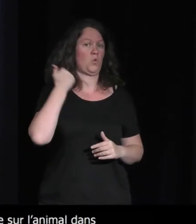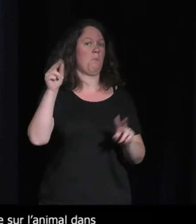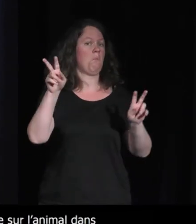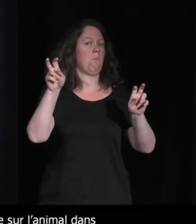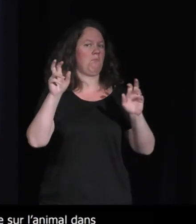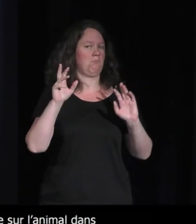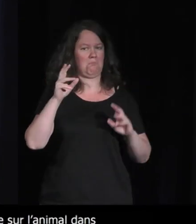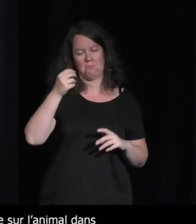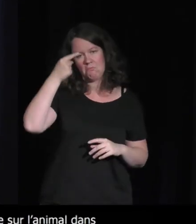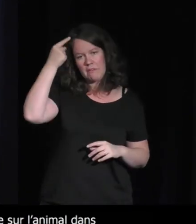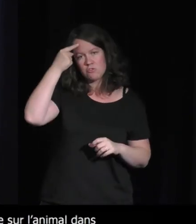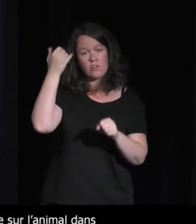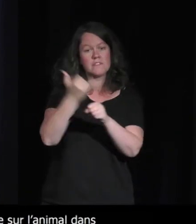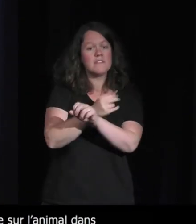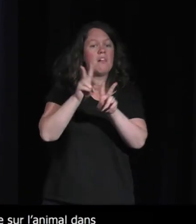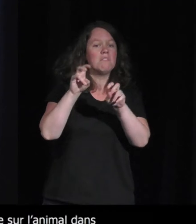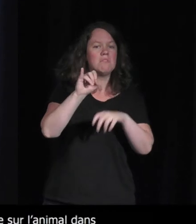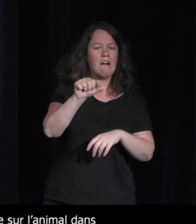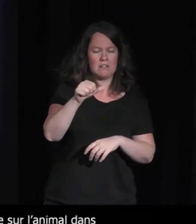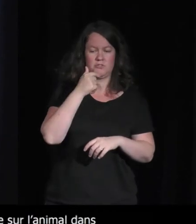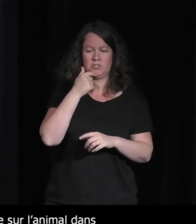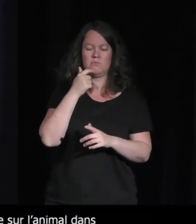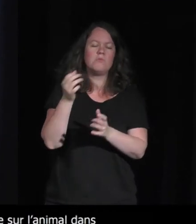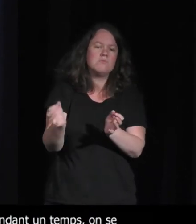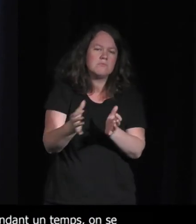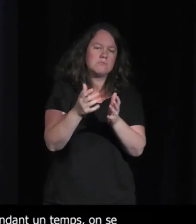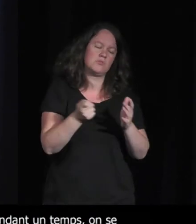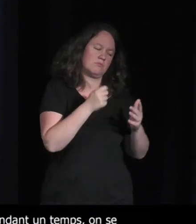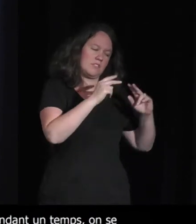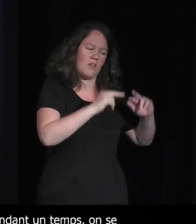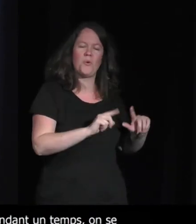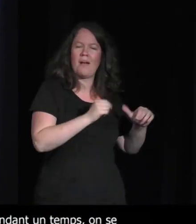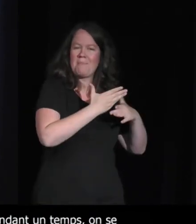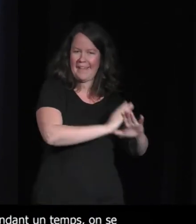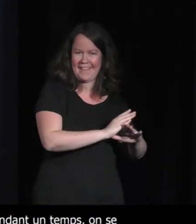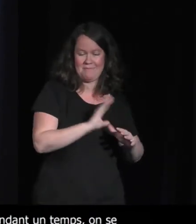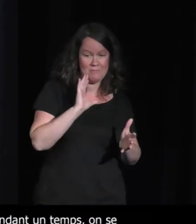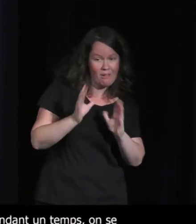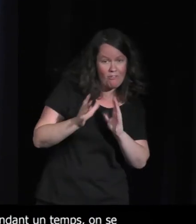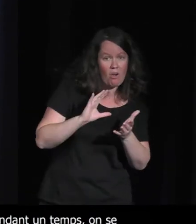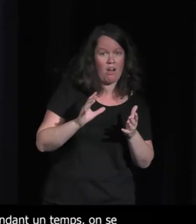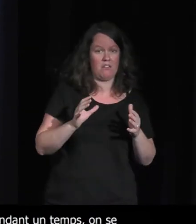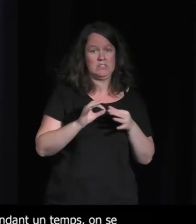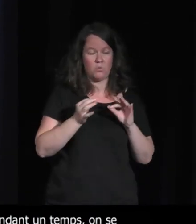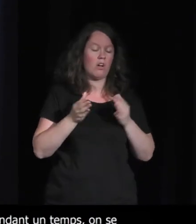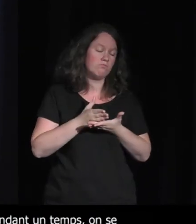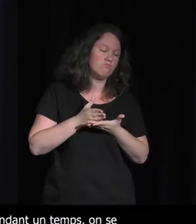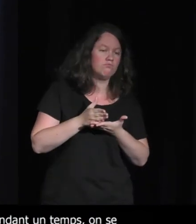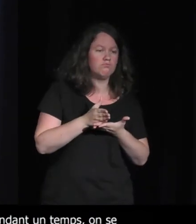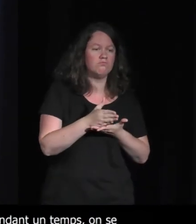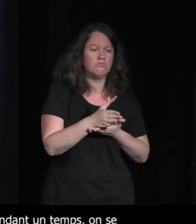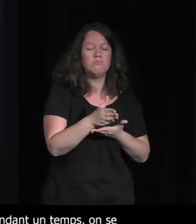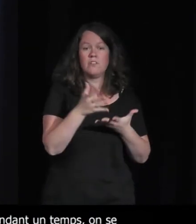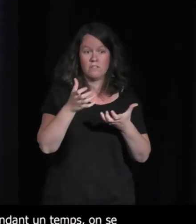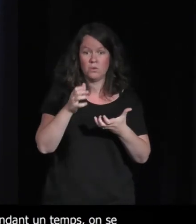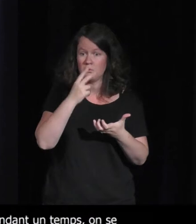intelligence artificielle on va dire qui fera que de temps en temps ou plutôt ce serait scripté mais qui ferait que de temps en temps en fait on va perdre le contrôle sur lui le joueur va perdre le contrôle